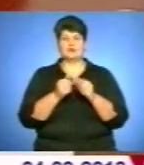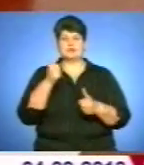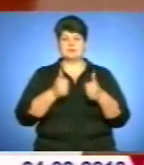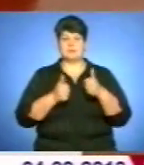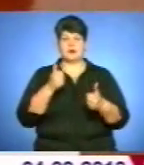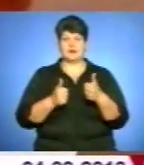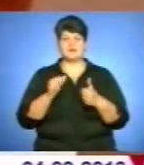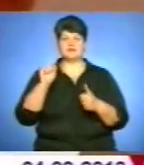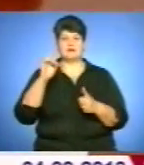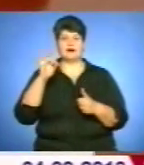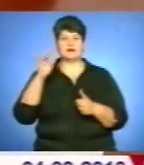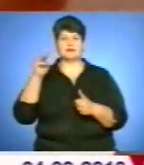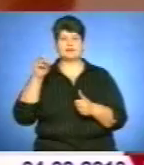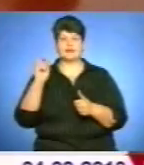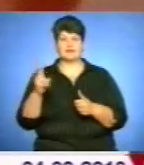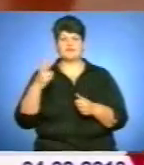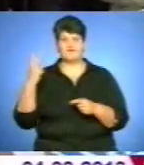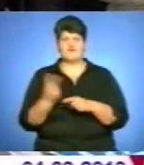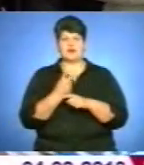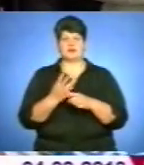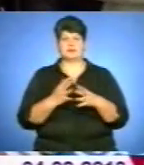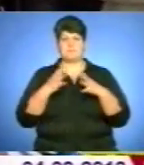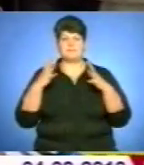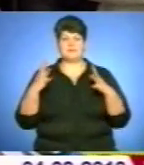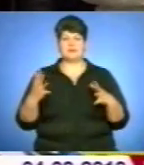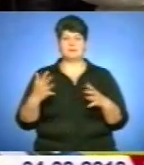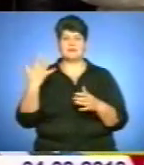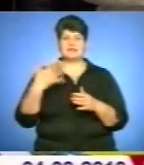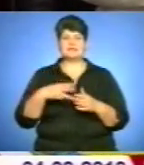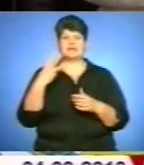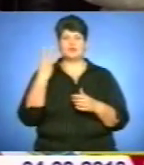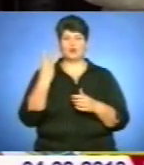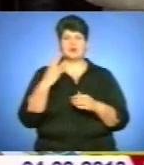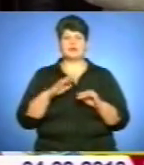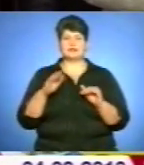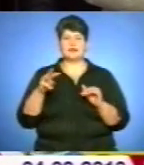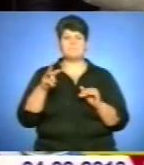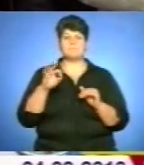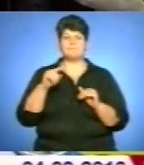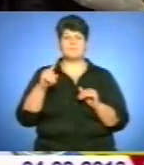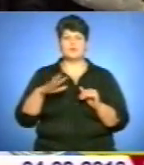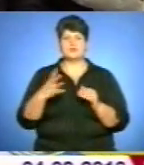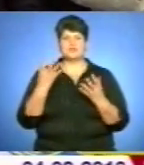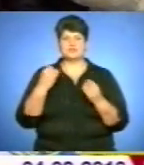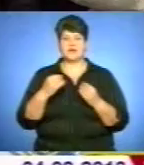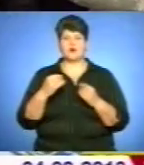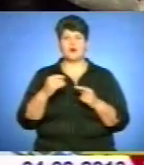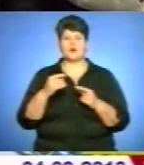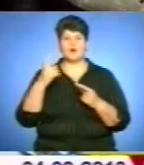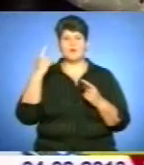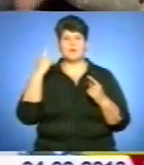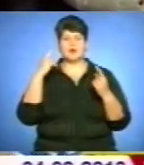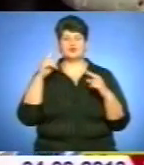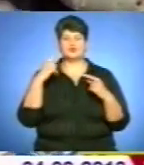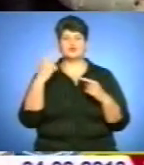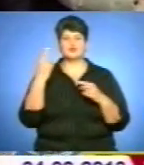дитячий центр «Артек» щонайменше вдвічі більше. Всого 53 чоловік – це музиці, а ще в розтвершими статстві 50. Дуже